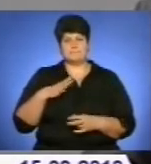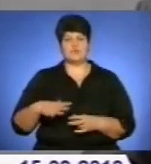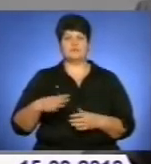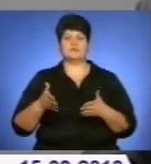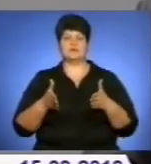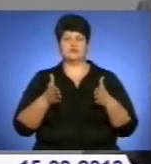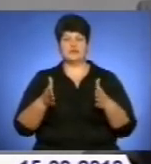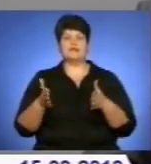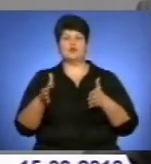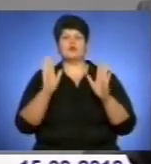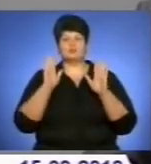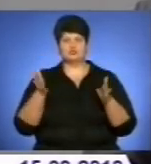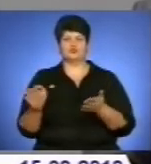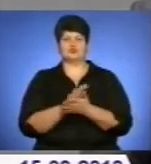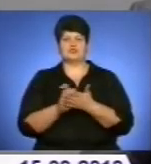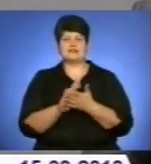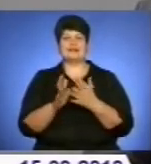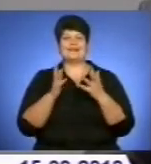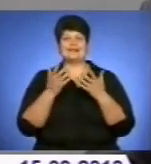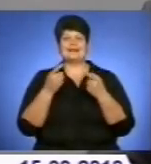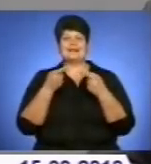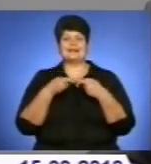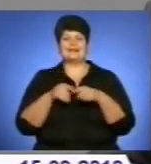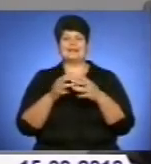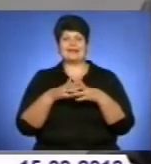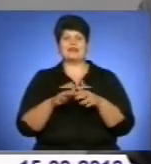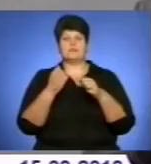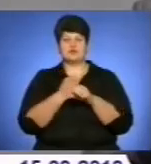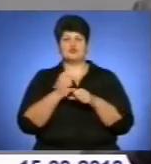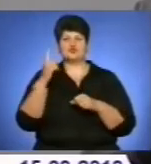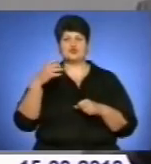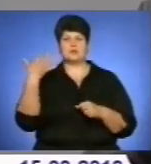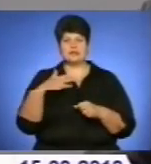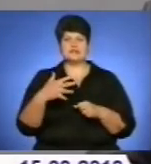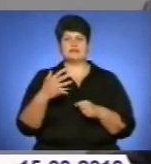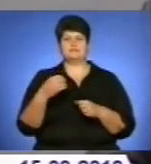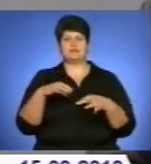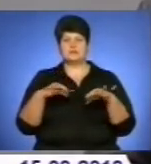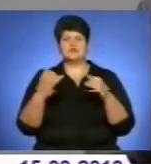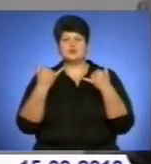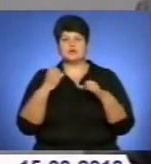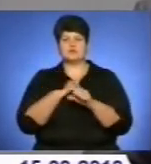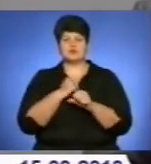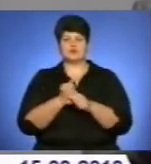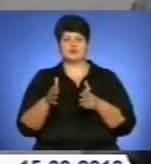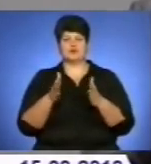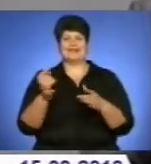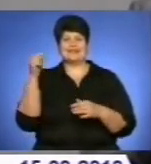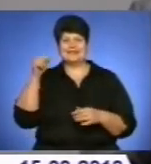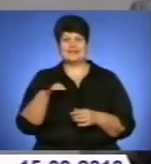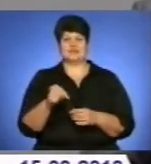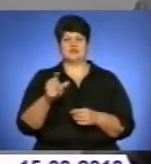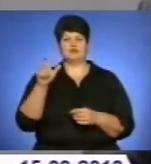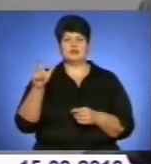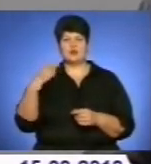вже поступове припинення вітру і снігових опадів і зниження температури, як вже було сказано. І тому